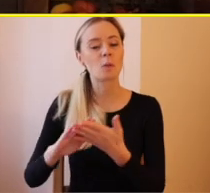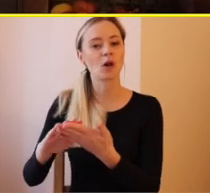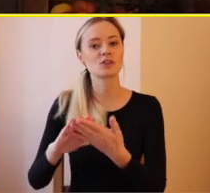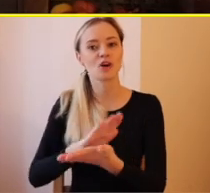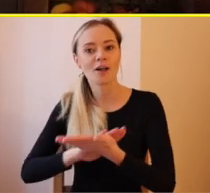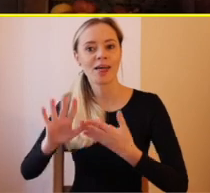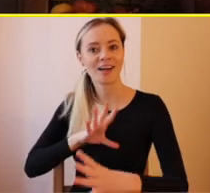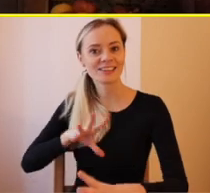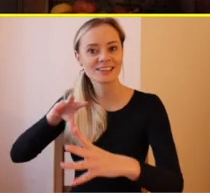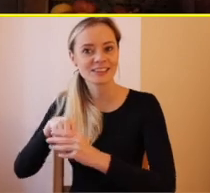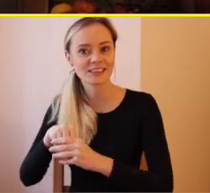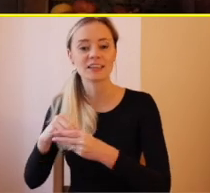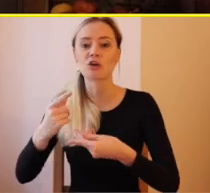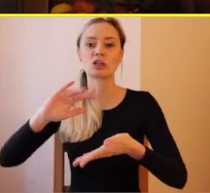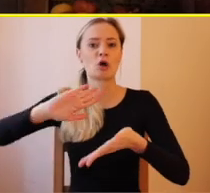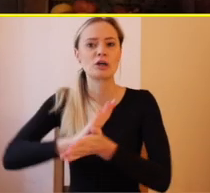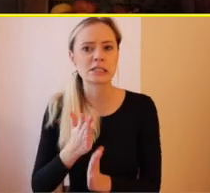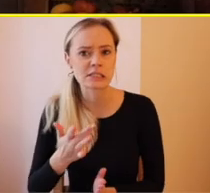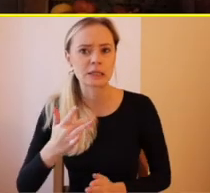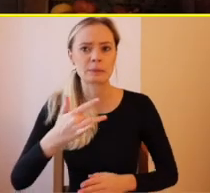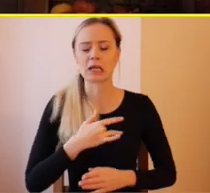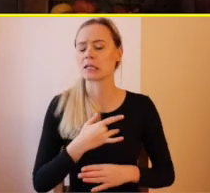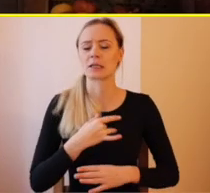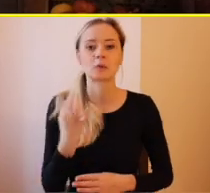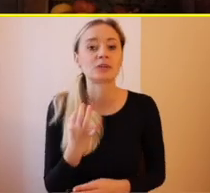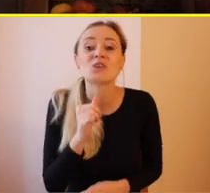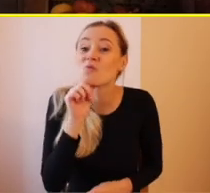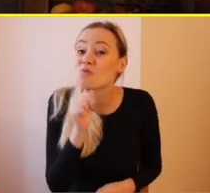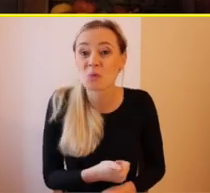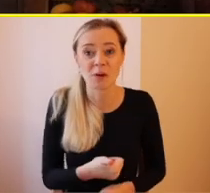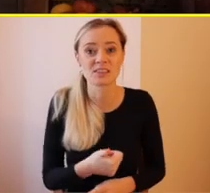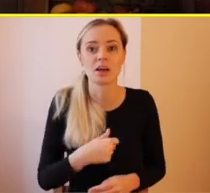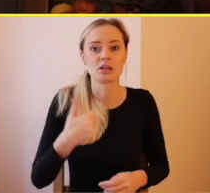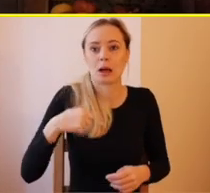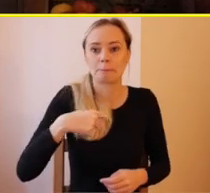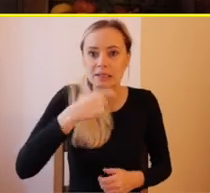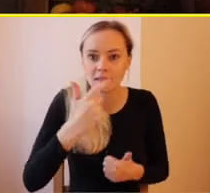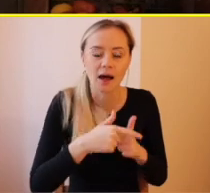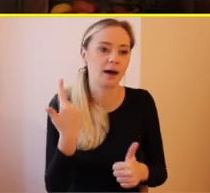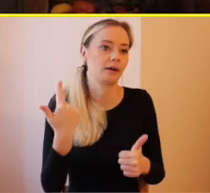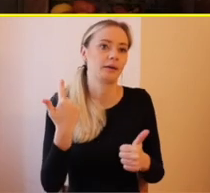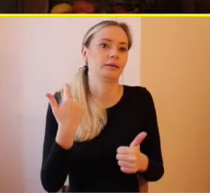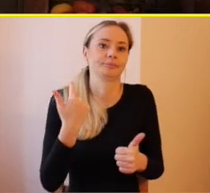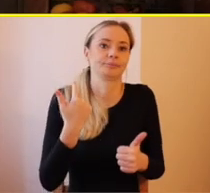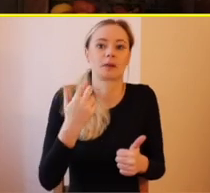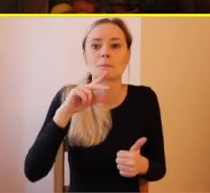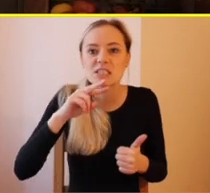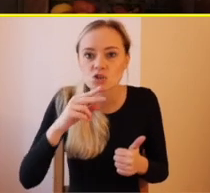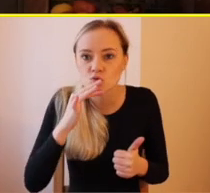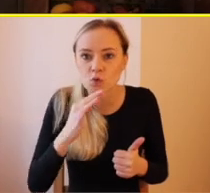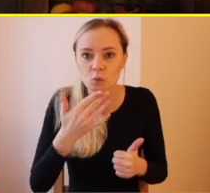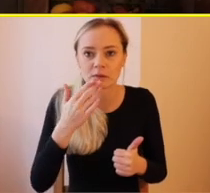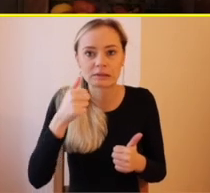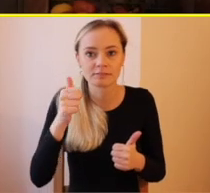nikto a vôbec som sa tu nesýtila diskriminovanie vlastne v ničom. Ani či som biela, ani či či rozprávam, či mám